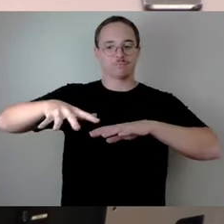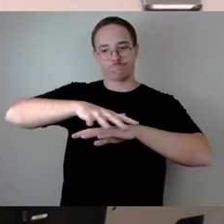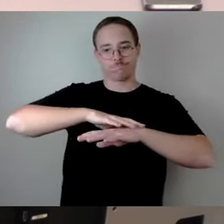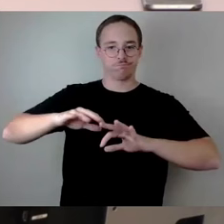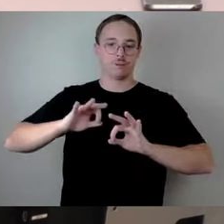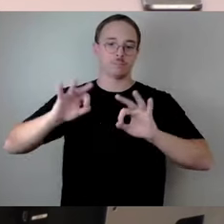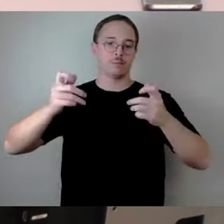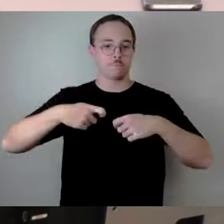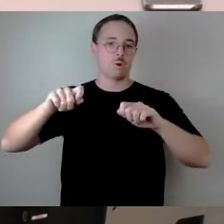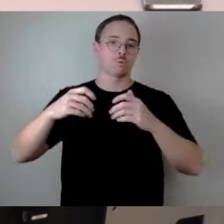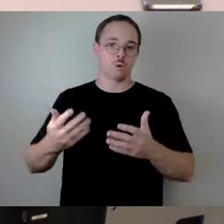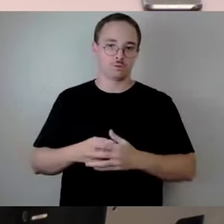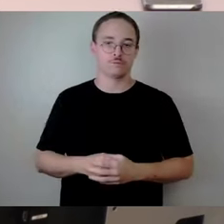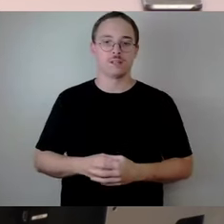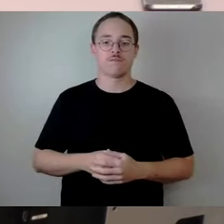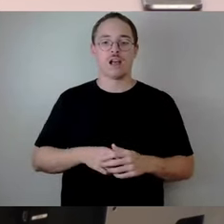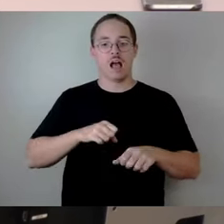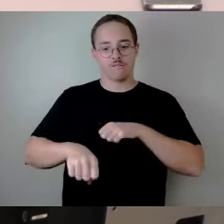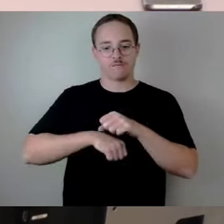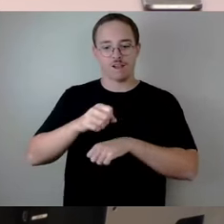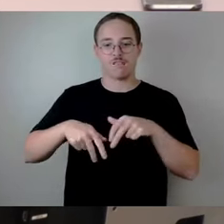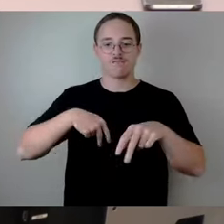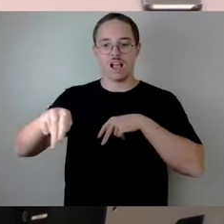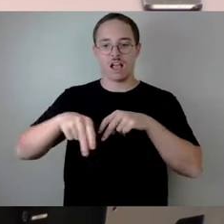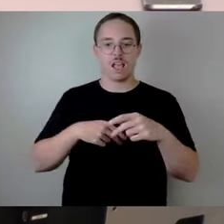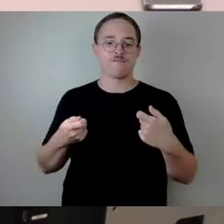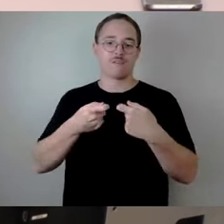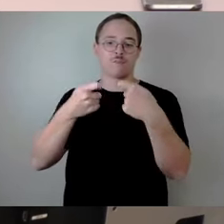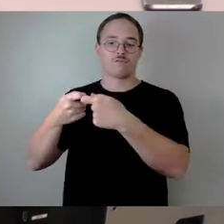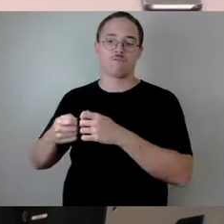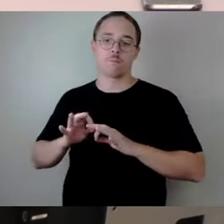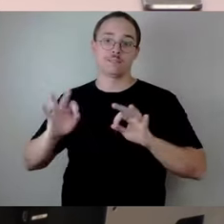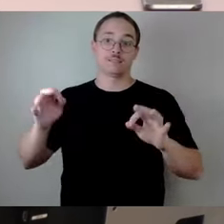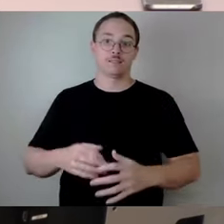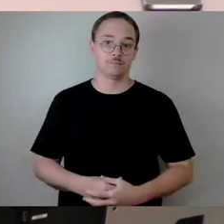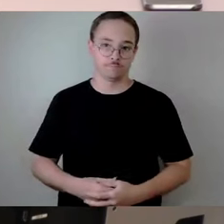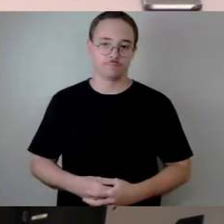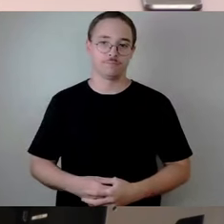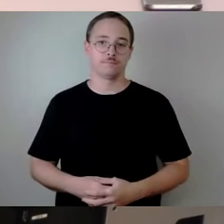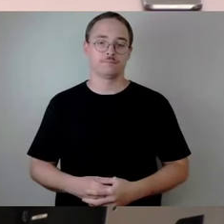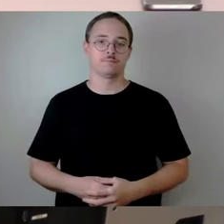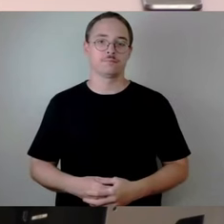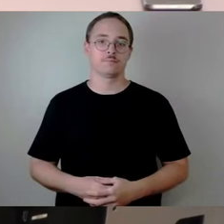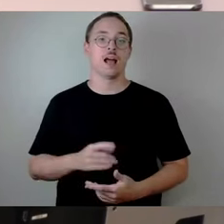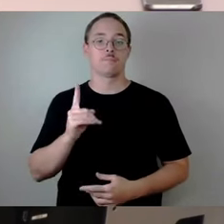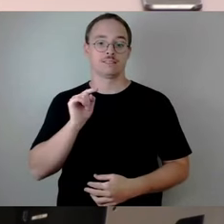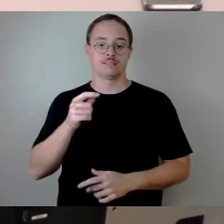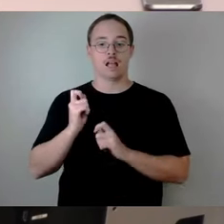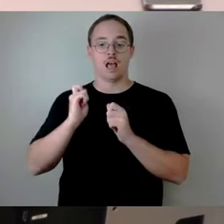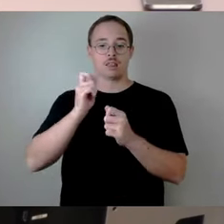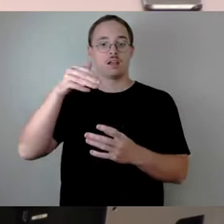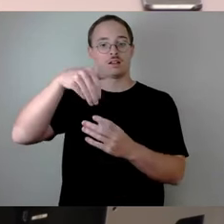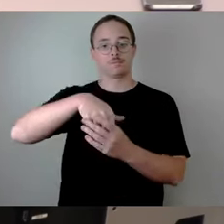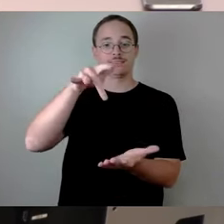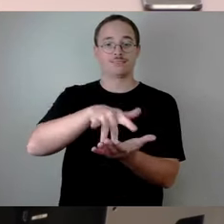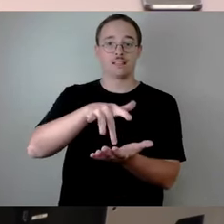Radverkehrsanbindungen und so weiter. Aber was dieser Antrag im Zentrum hat, das ist noch nicht beschlossen. Und zwar,